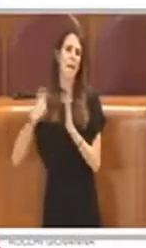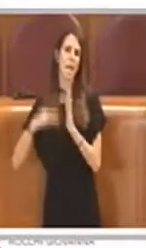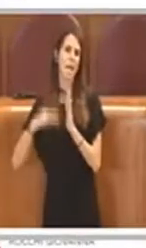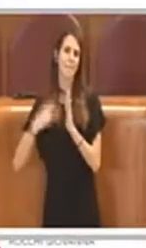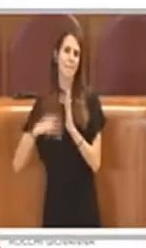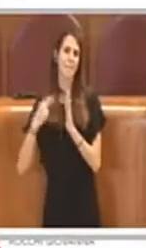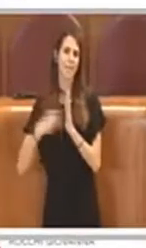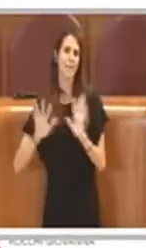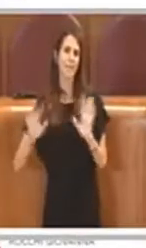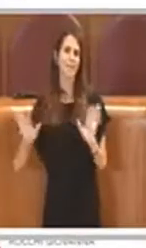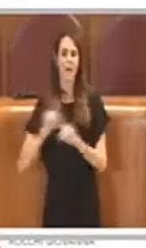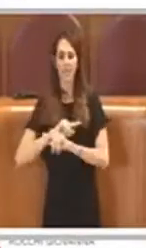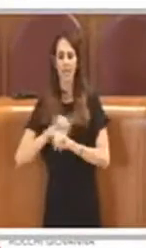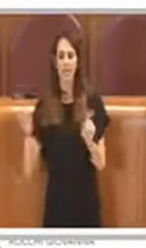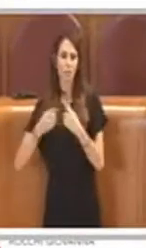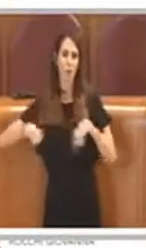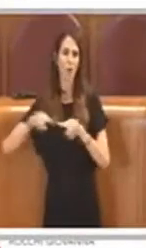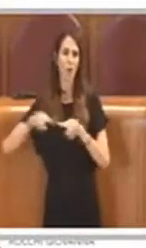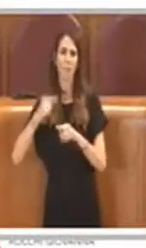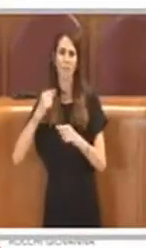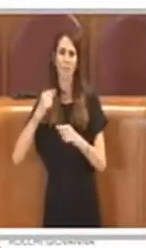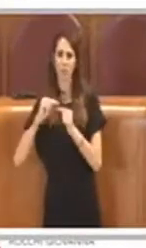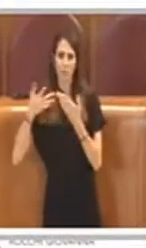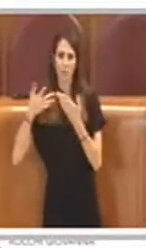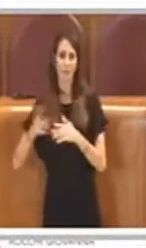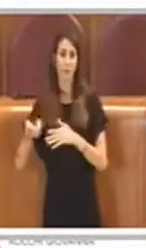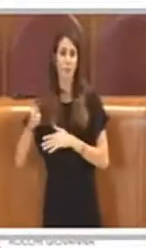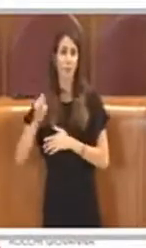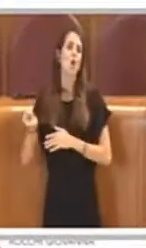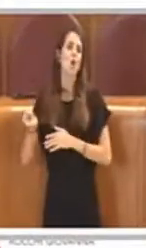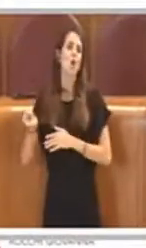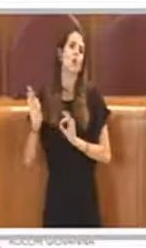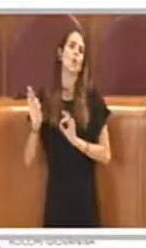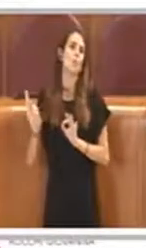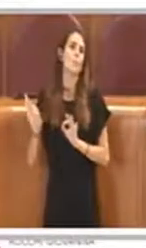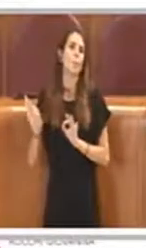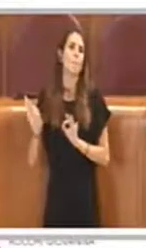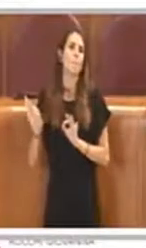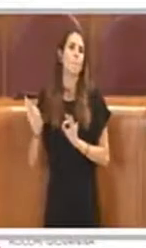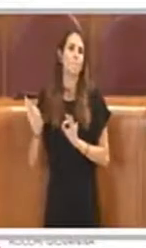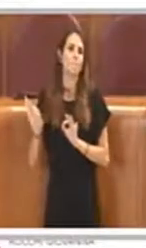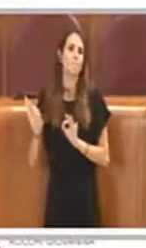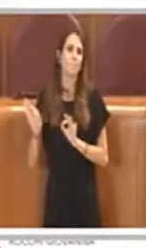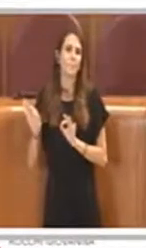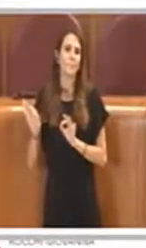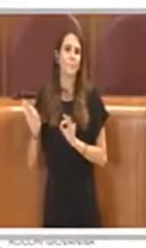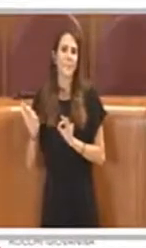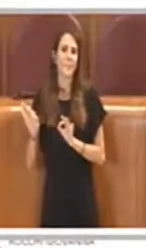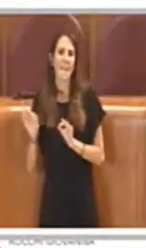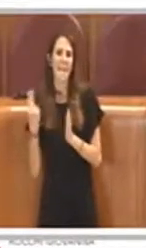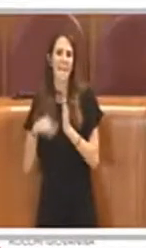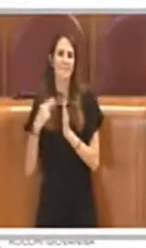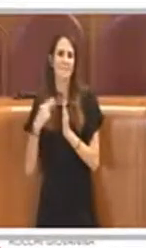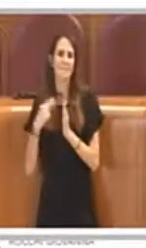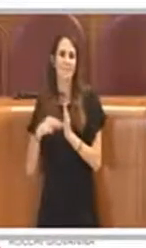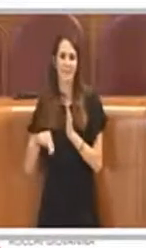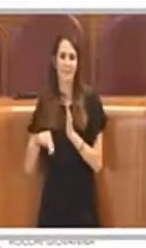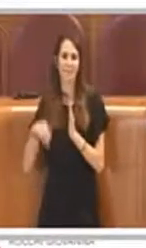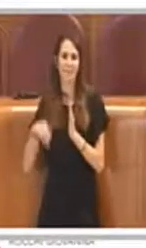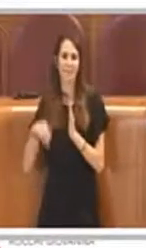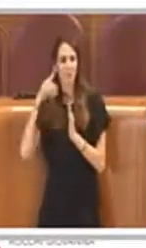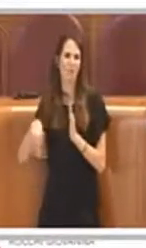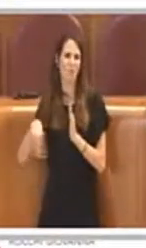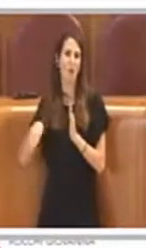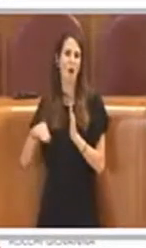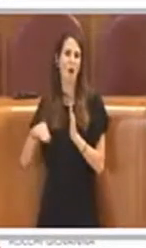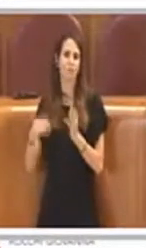nessuna Commissione, proprio perché per loro natura rappresentano prerogativa e iniziativa del consigliere che